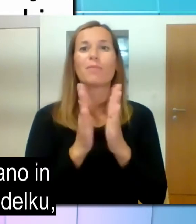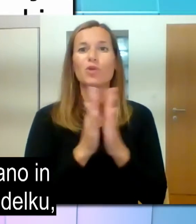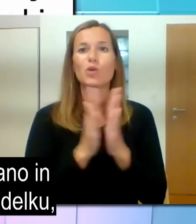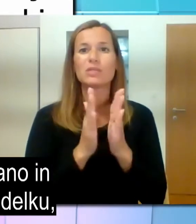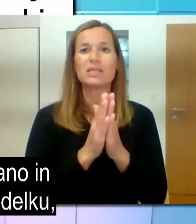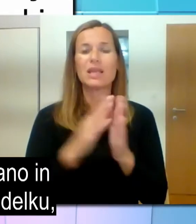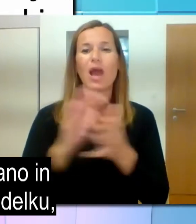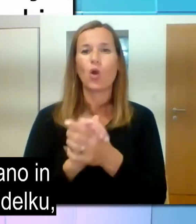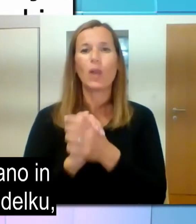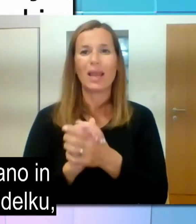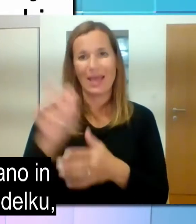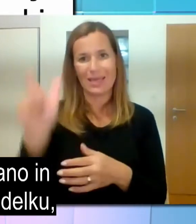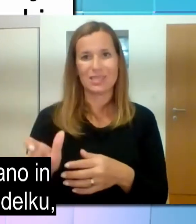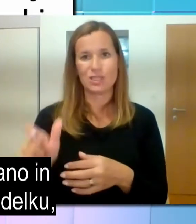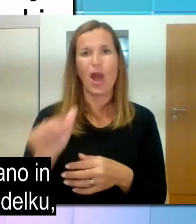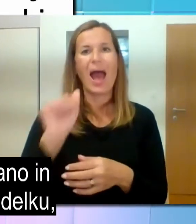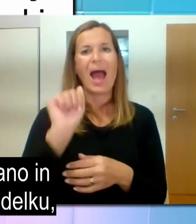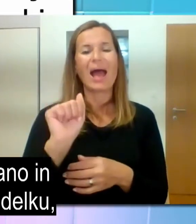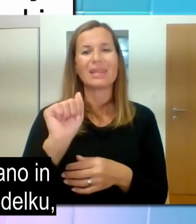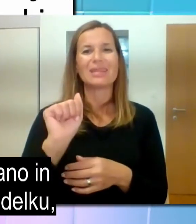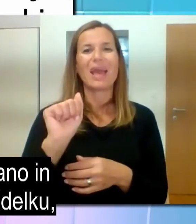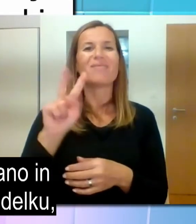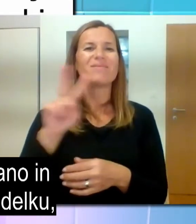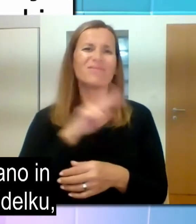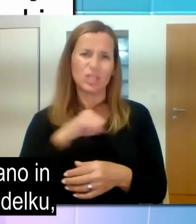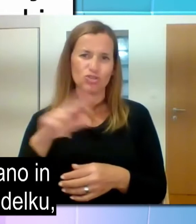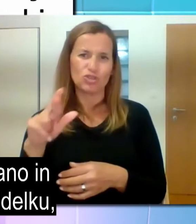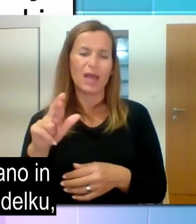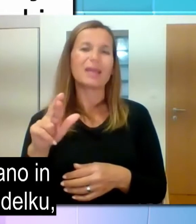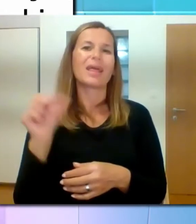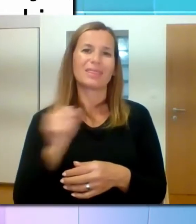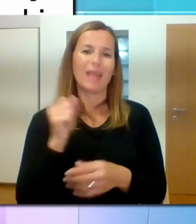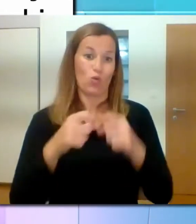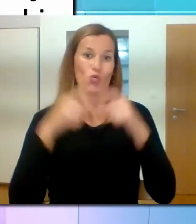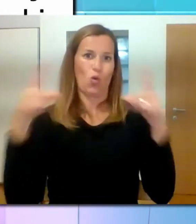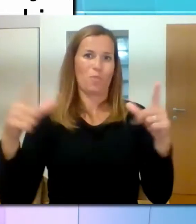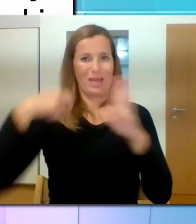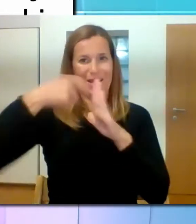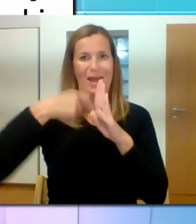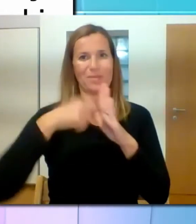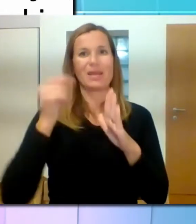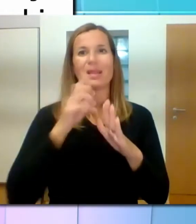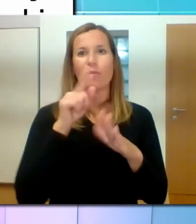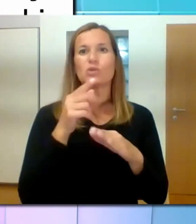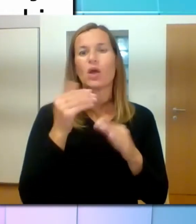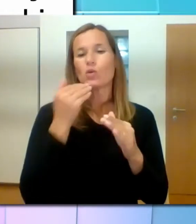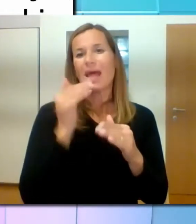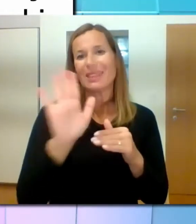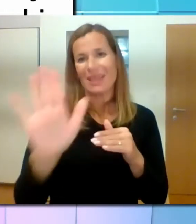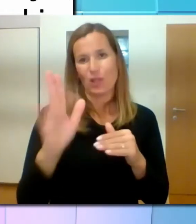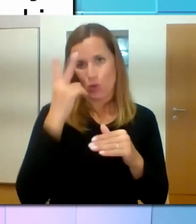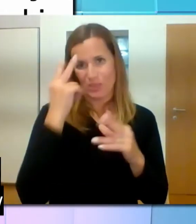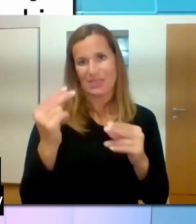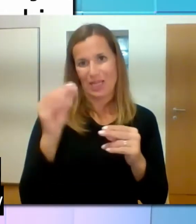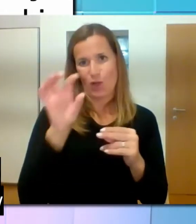Pišek, če vklopi kamero skupaj z mano in ostalimi kolegicami na tem odjelku, tako da boste vsaj neko sliko tudi